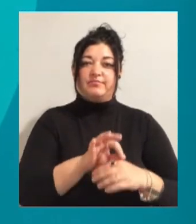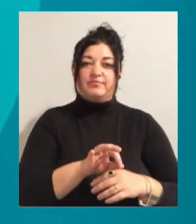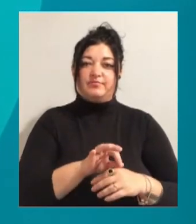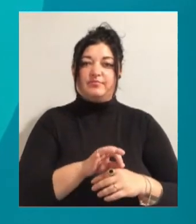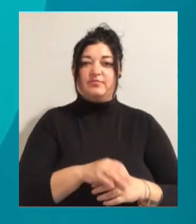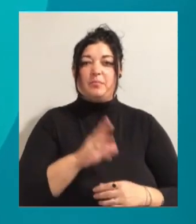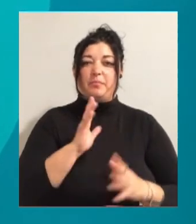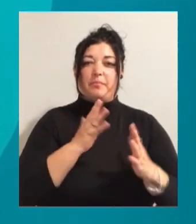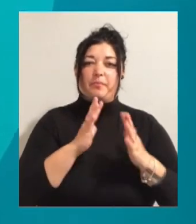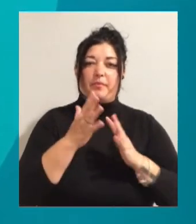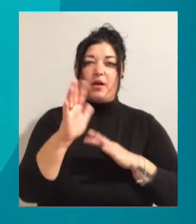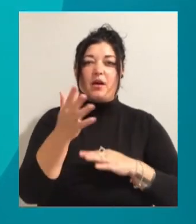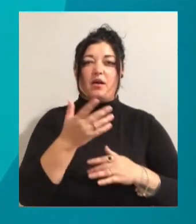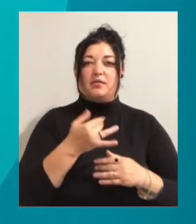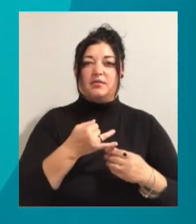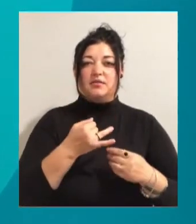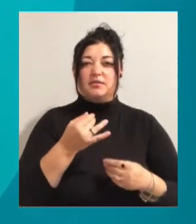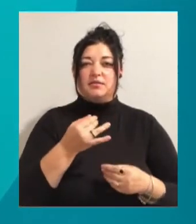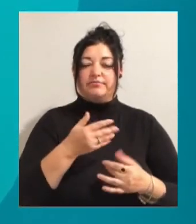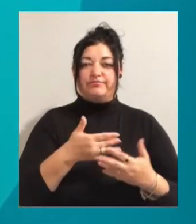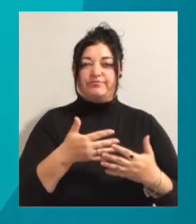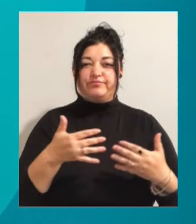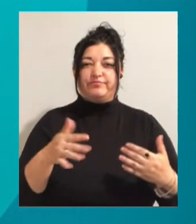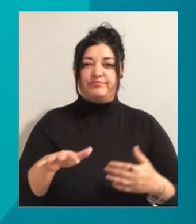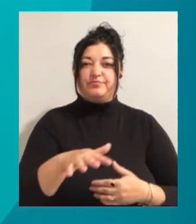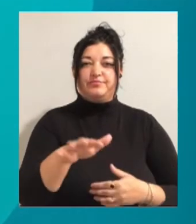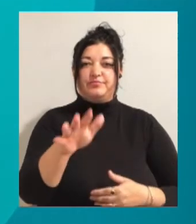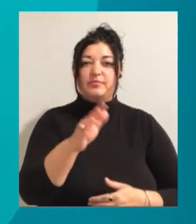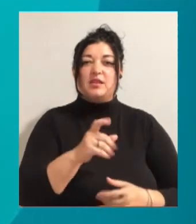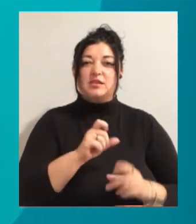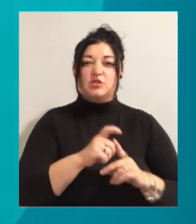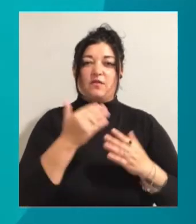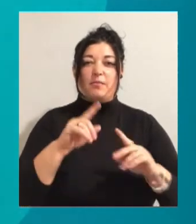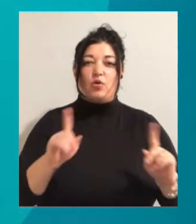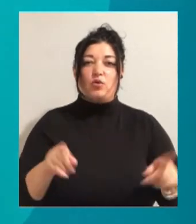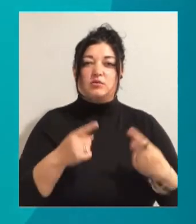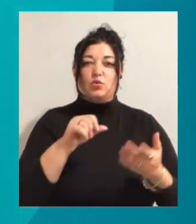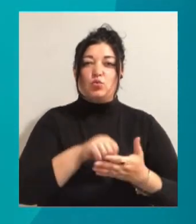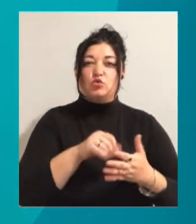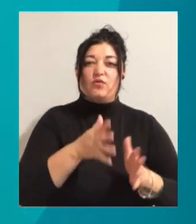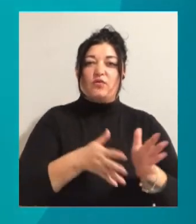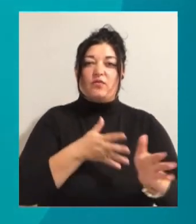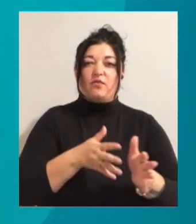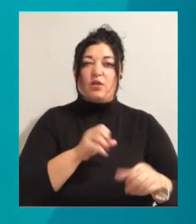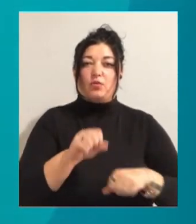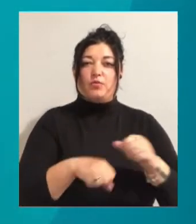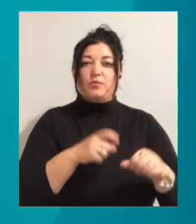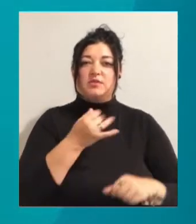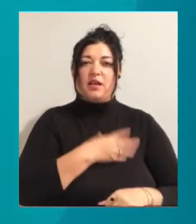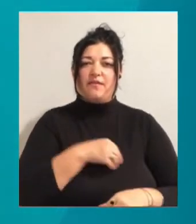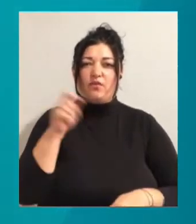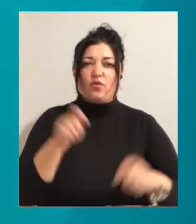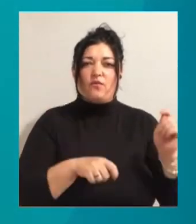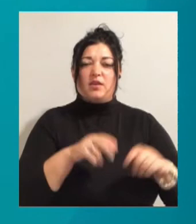національний парк, Затоку та Піщану косу на лебедівці. За словами організаторів, участь у велопробігу взяли у люди зі Львова, Дніпра,